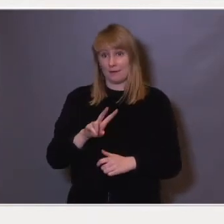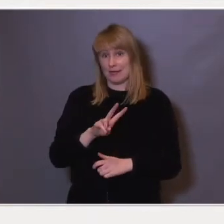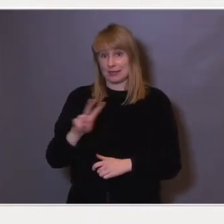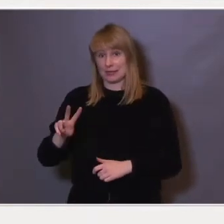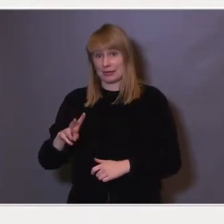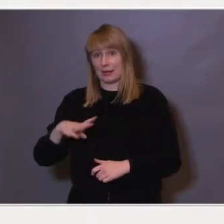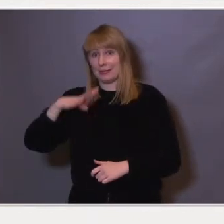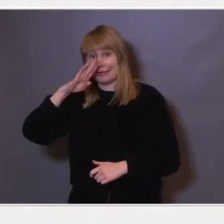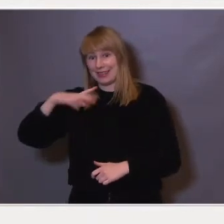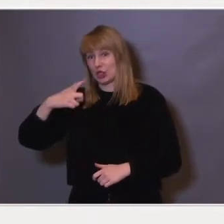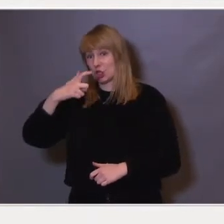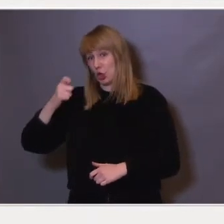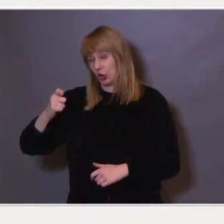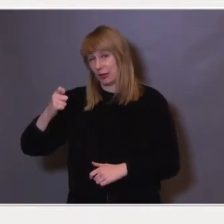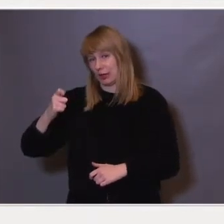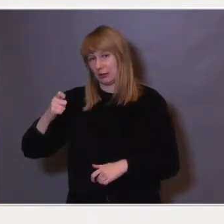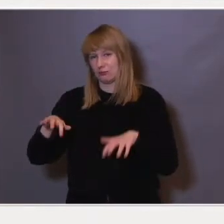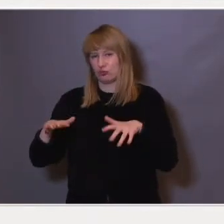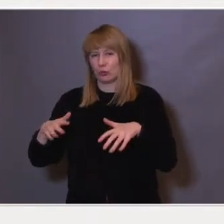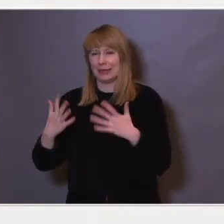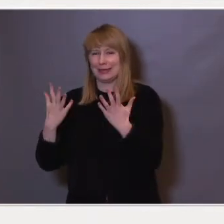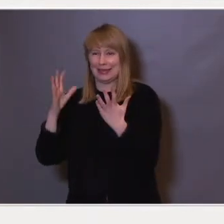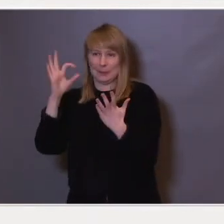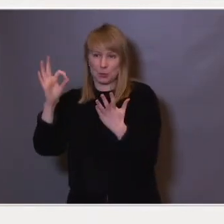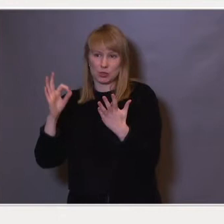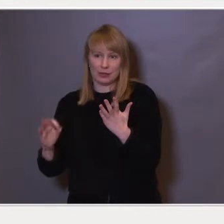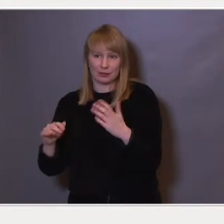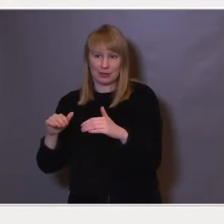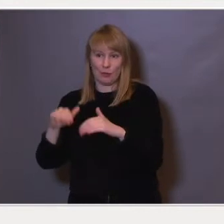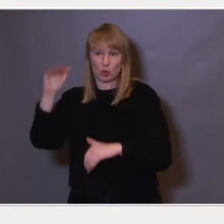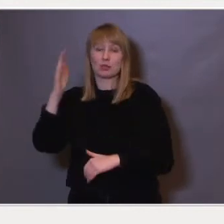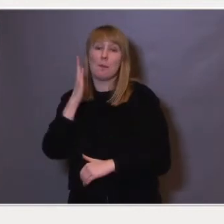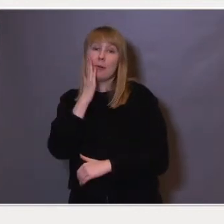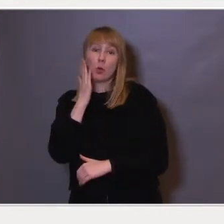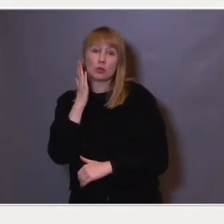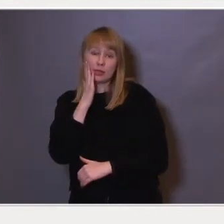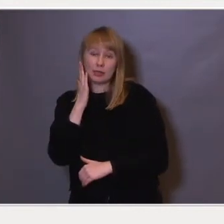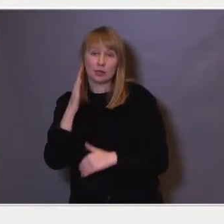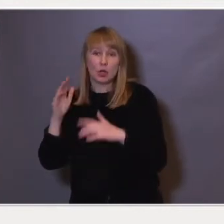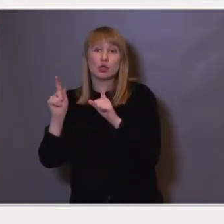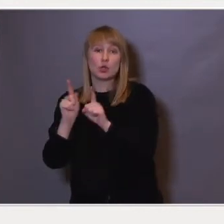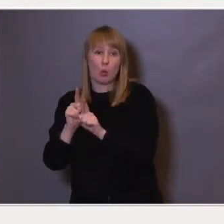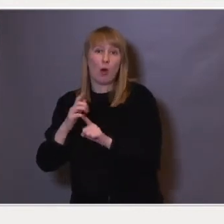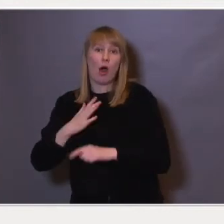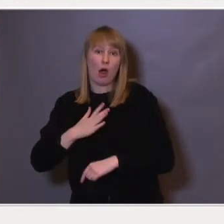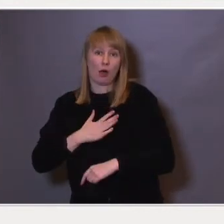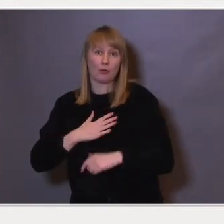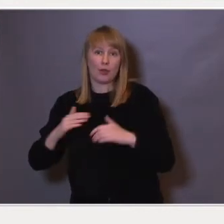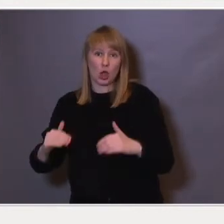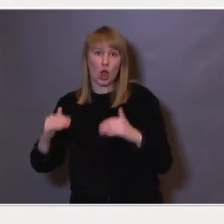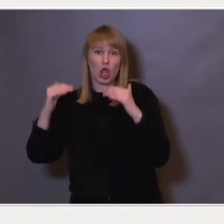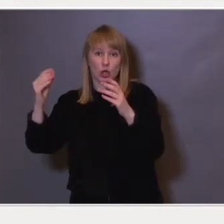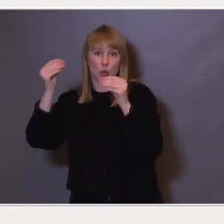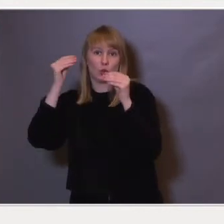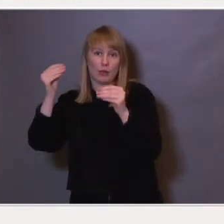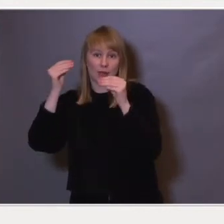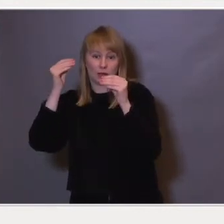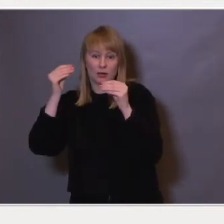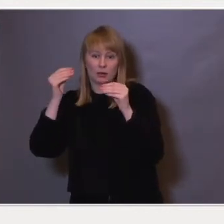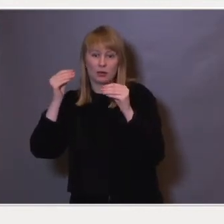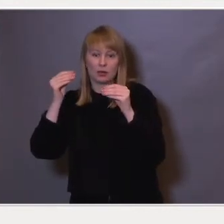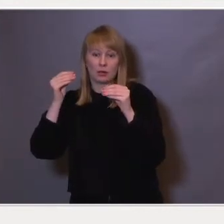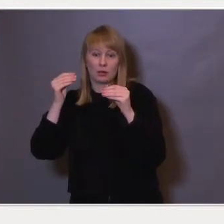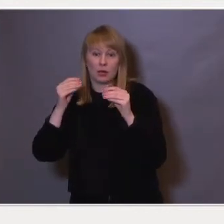1970. Da var det bare rundt 10 prosent i den voksne befolkningen i denne alderen som hadde høyere utdanning. Og her har vi slått